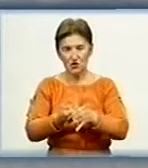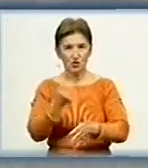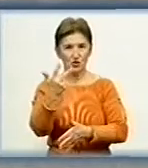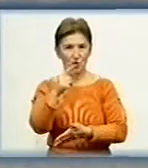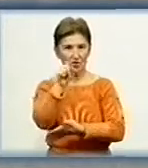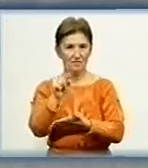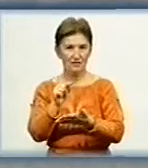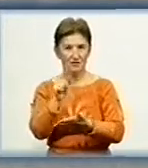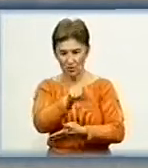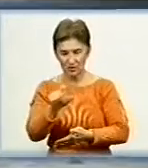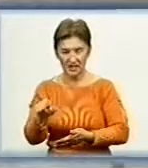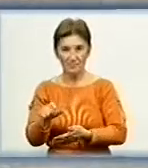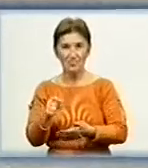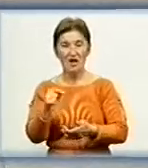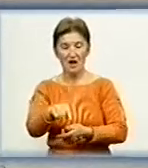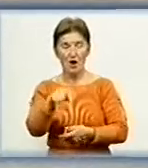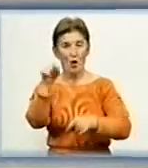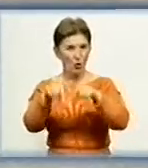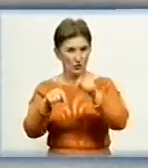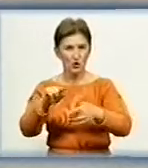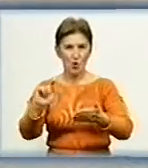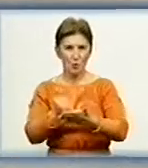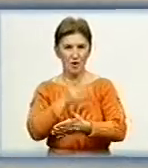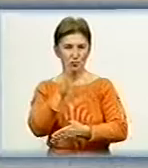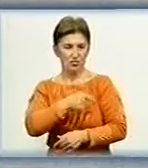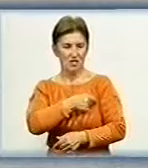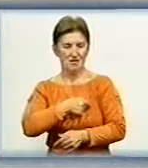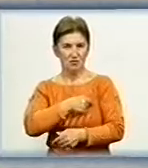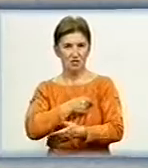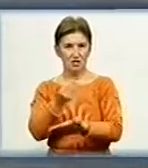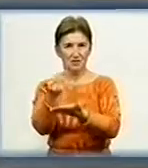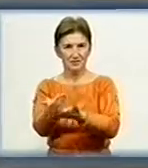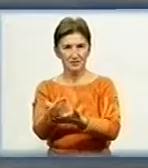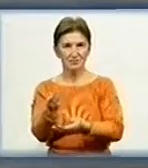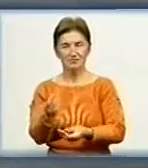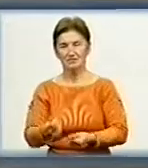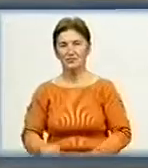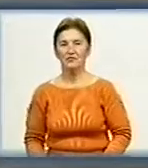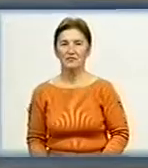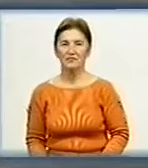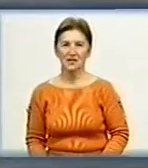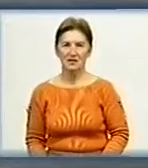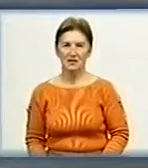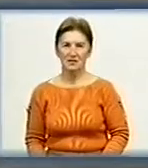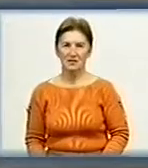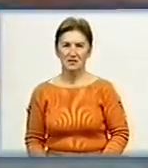У вересні його планують розглянути повторно. Сергій Михайлін, Олександр Катеруша, Анатолій Басисти, Ілля Зельонкін. День за днем.